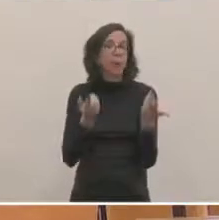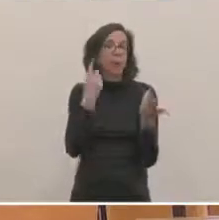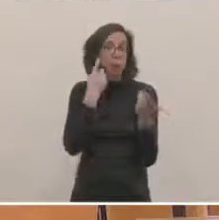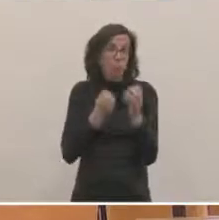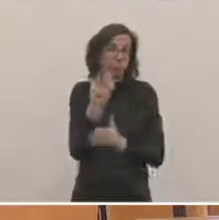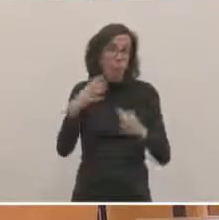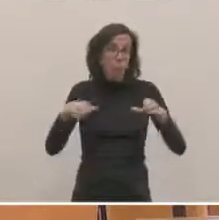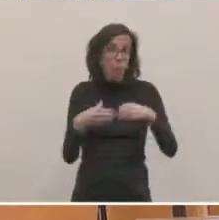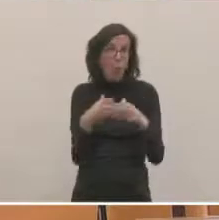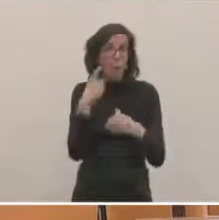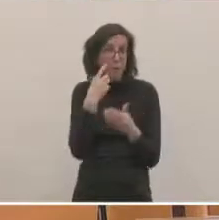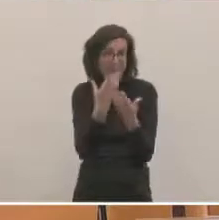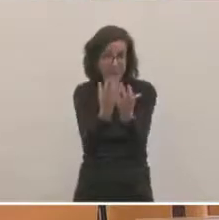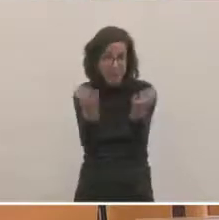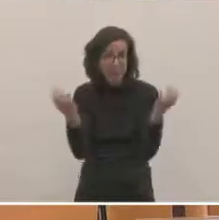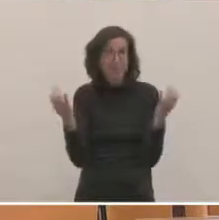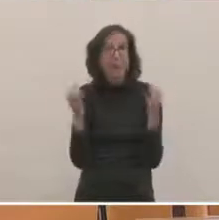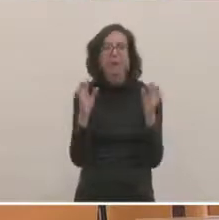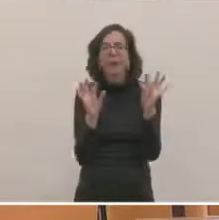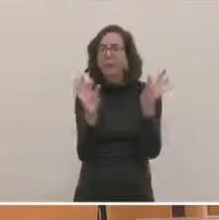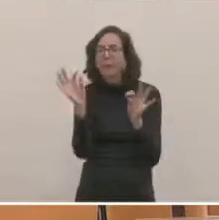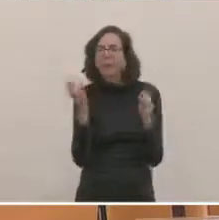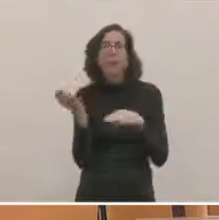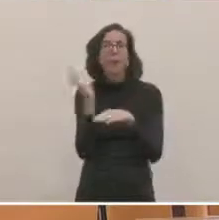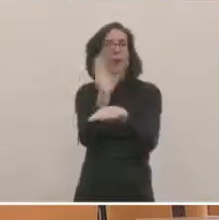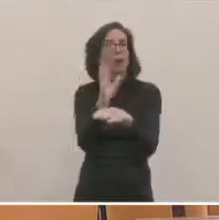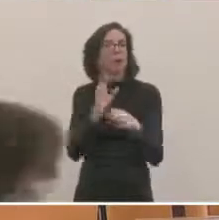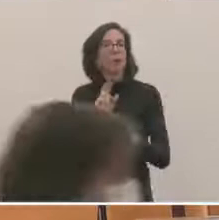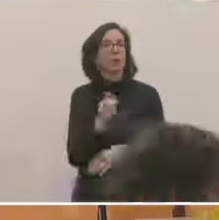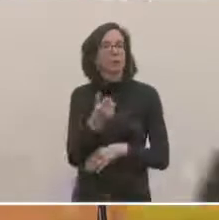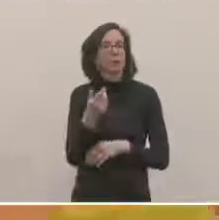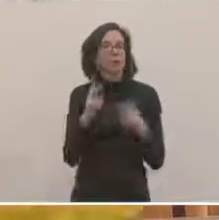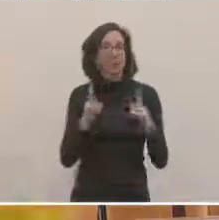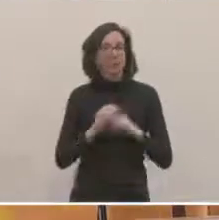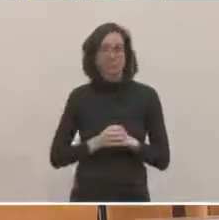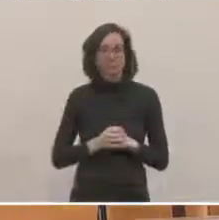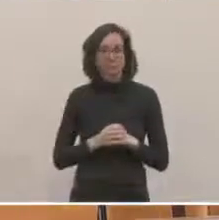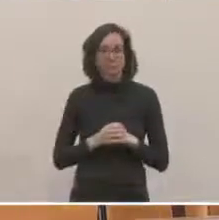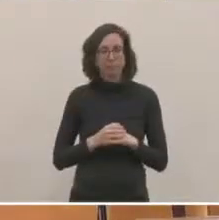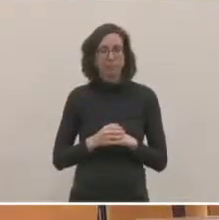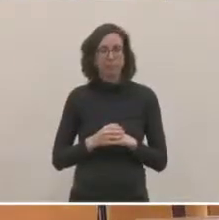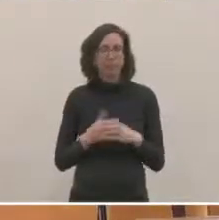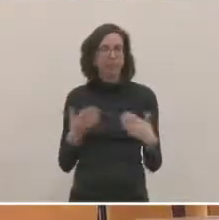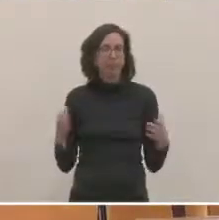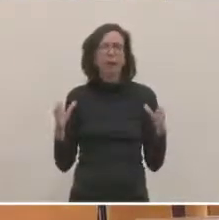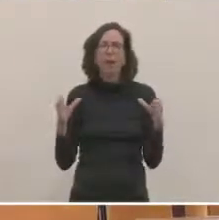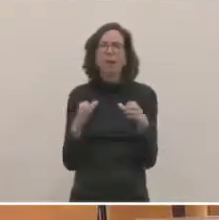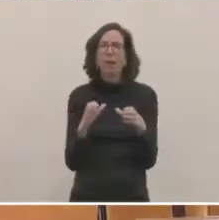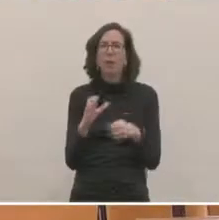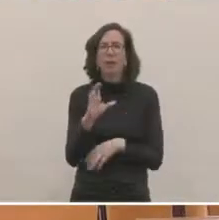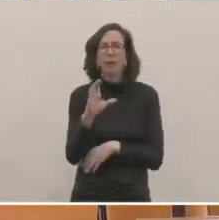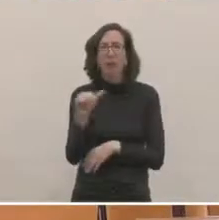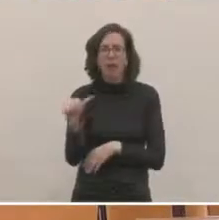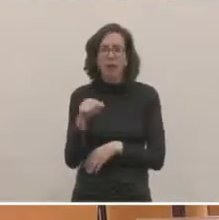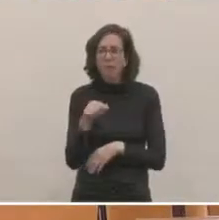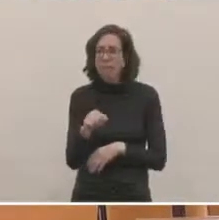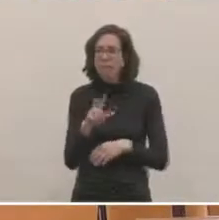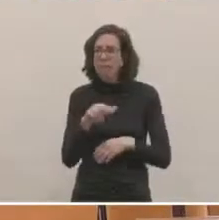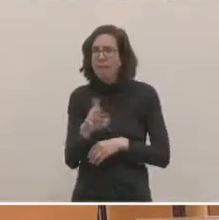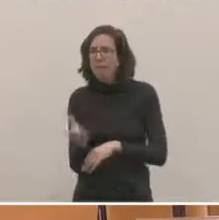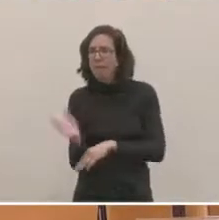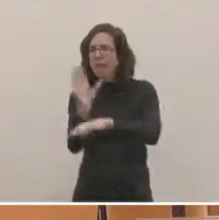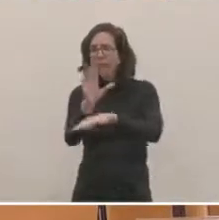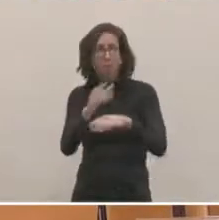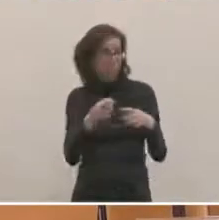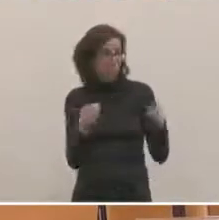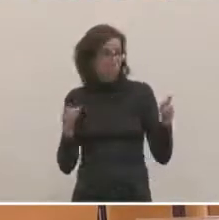Or, comme ce conseil d'administration ne permettra pas de couvrir les 31 communes et qu'on est dans l'obligation de faire que ce soit les